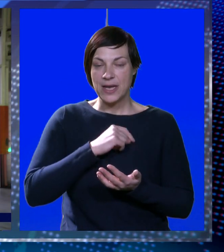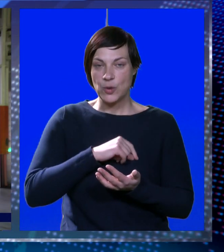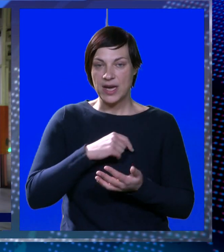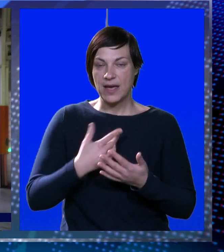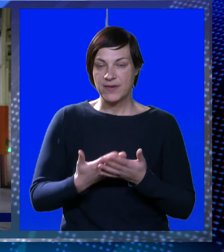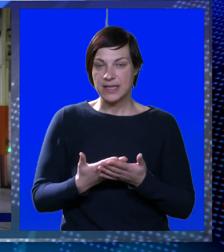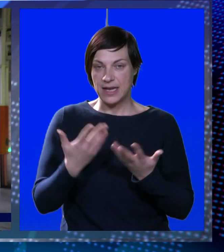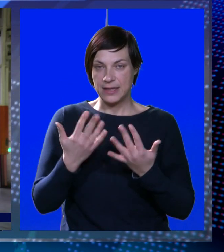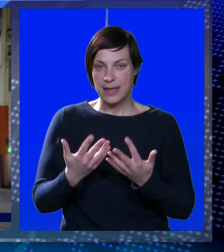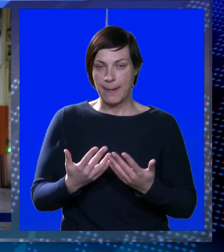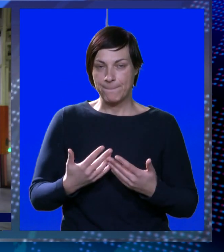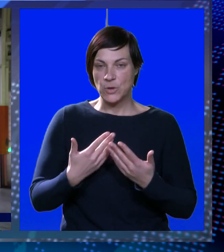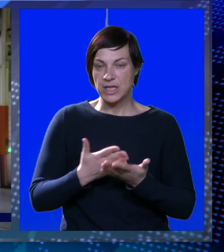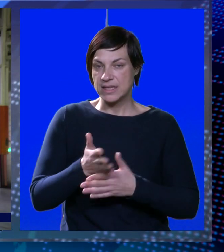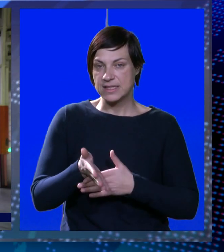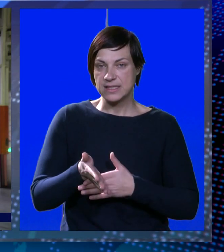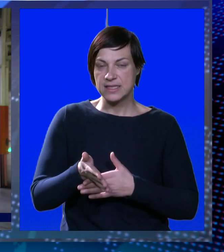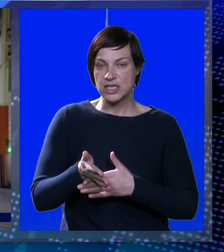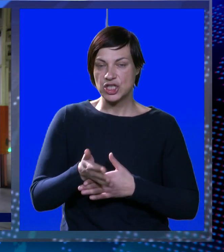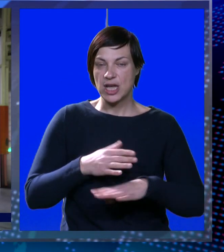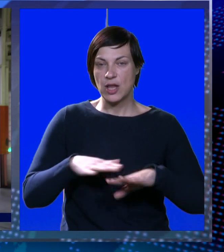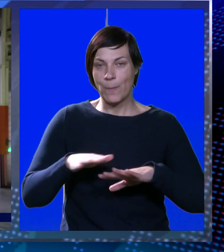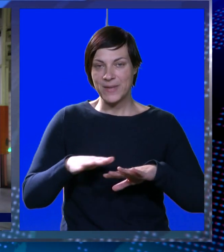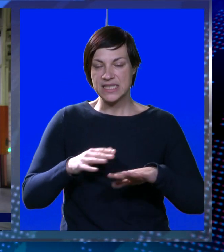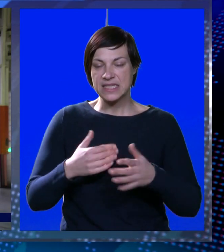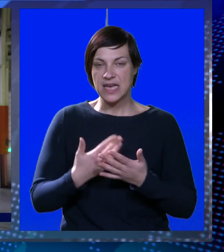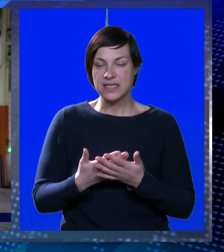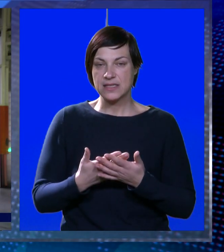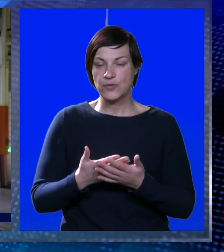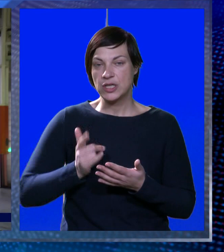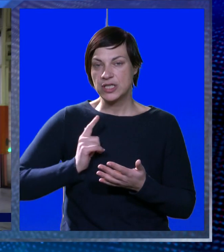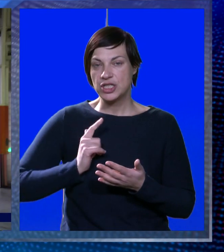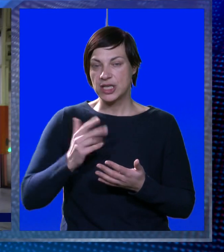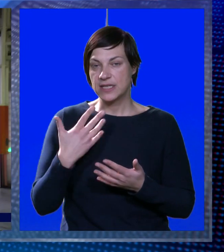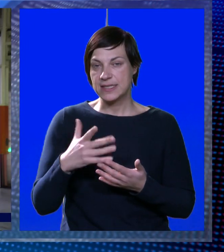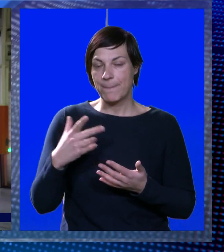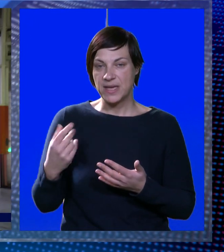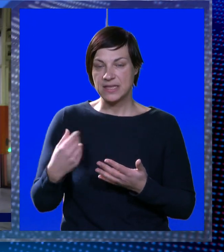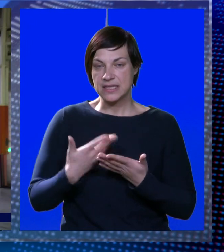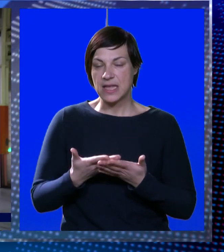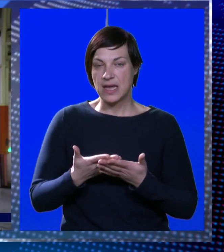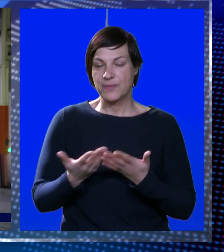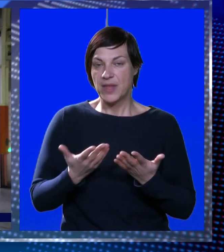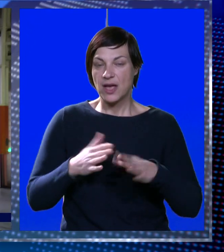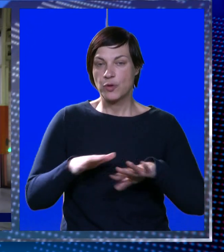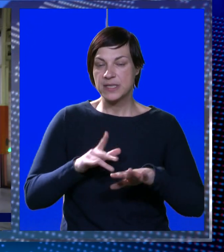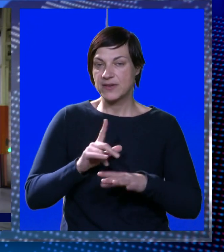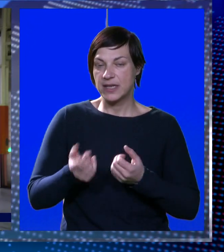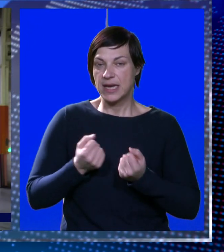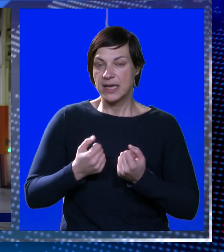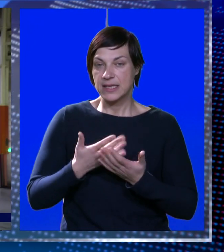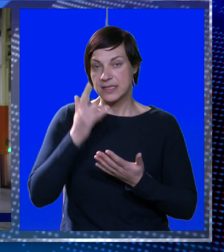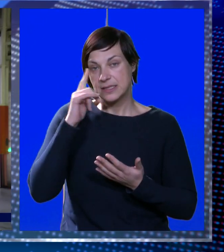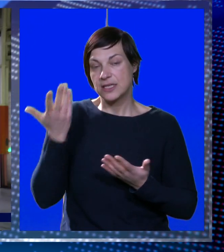ravnatelj, ti podaci se šalju ministarstvu. Čakao se otprilike 15 dana, ako ministarstvo ne